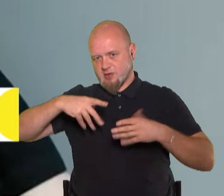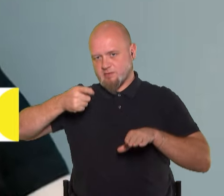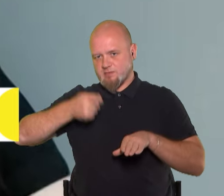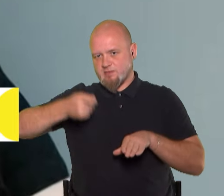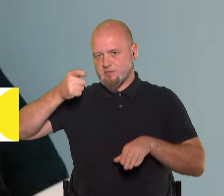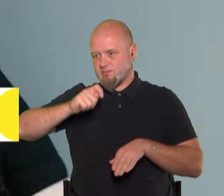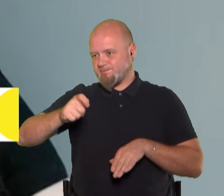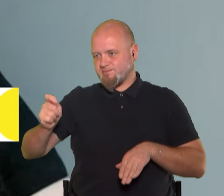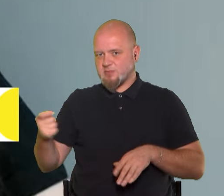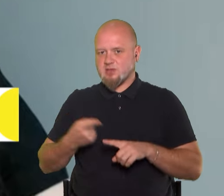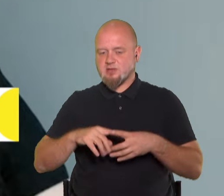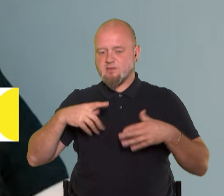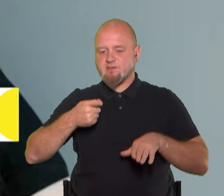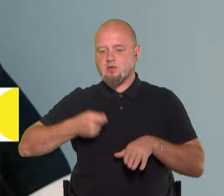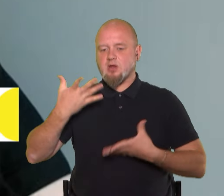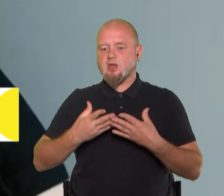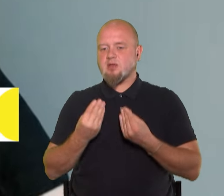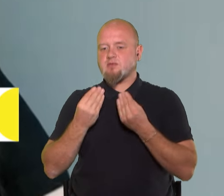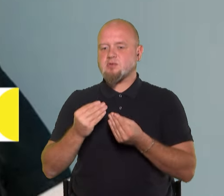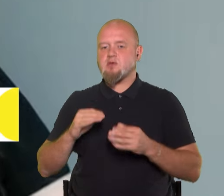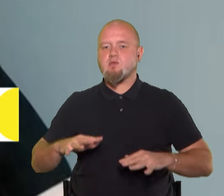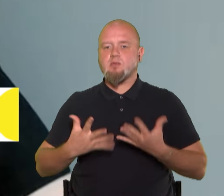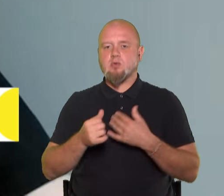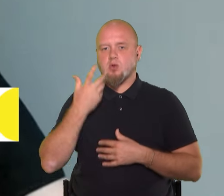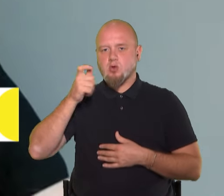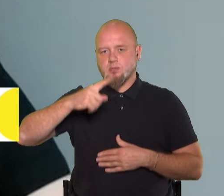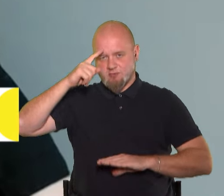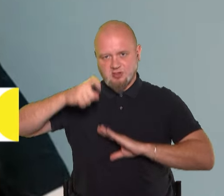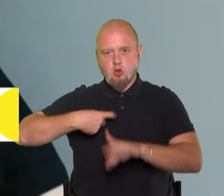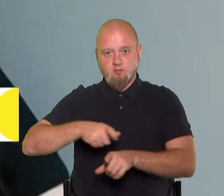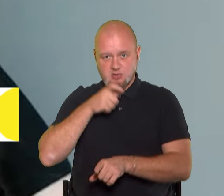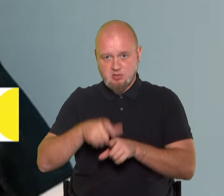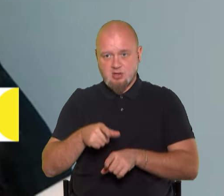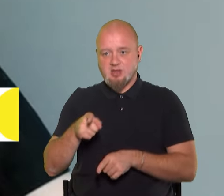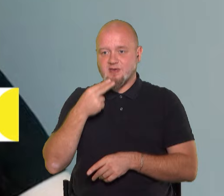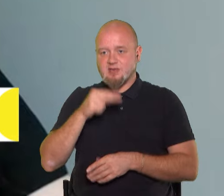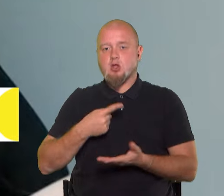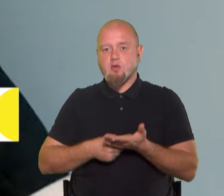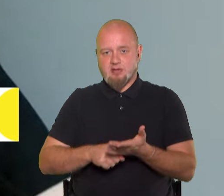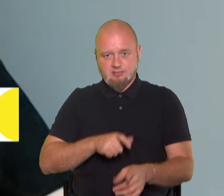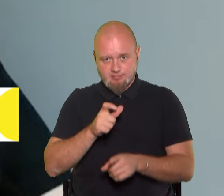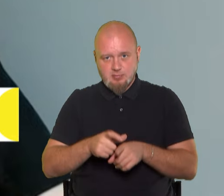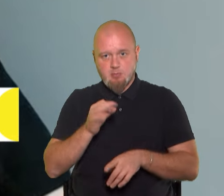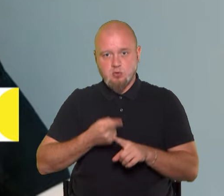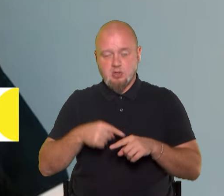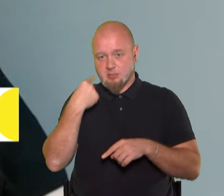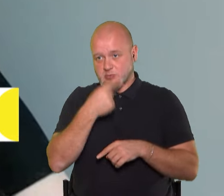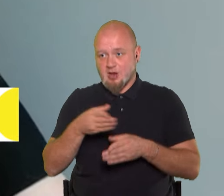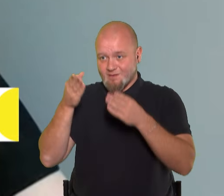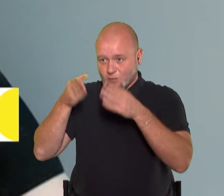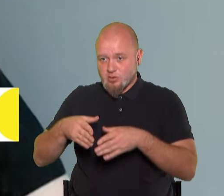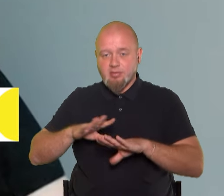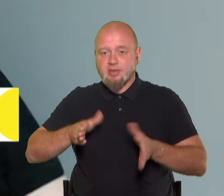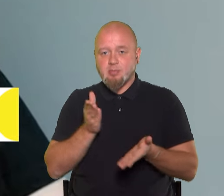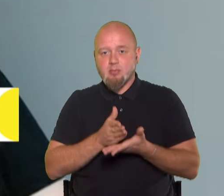вироки, які виносяться саме у випадках, коли особа всомовлена, її вина доведена, проте безпосередньо вона